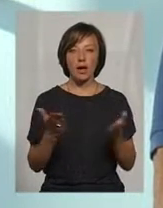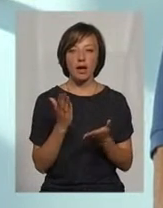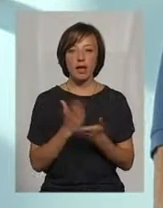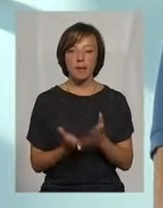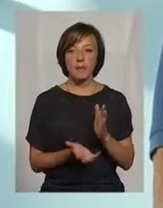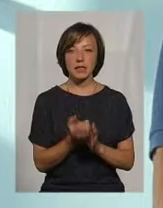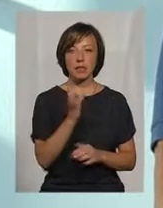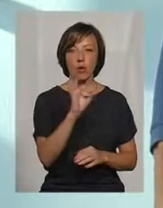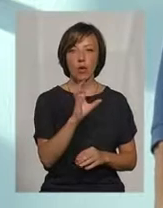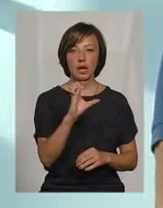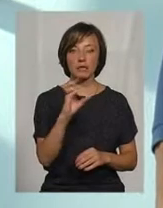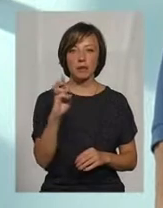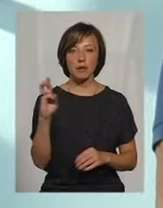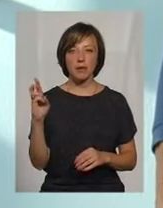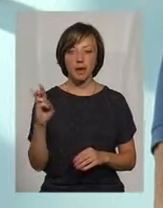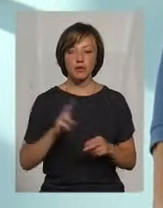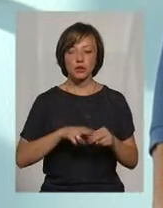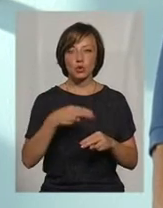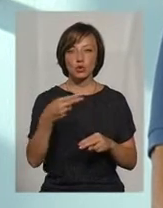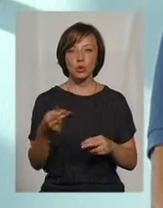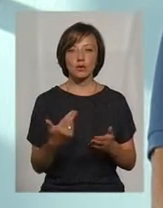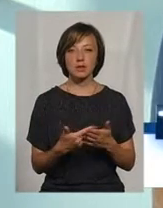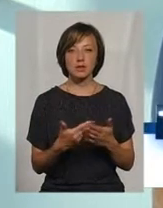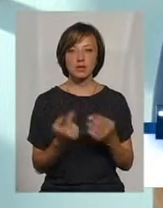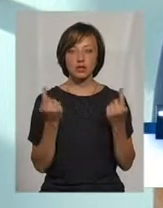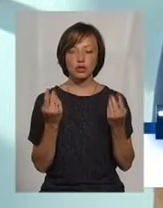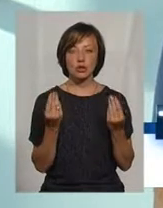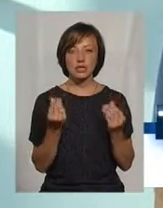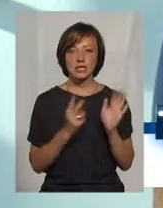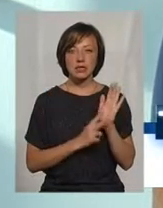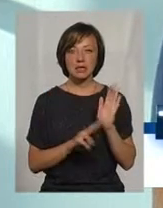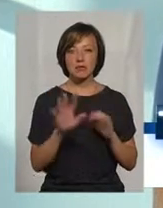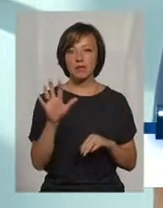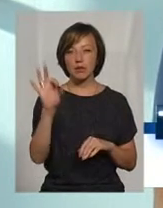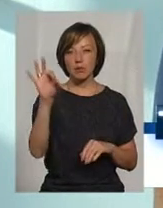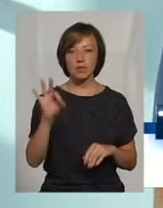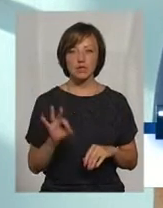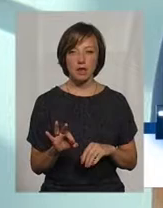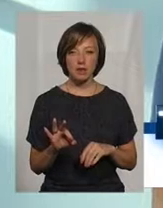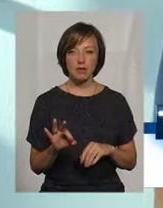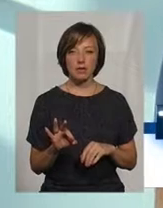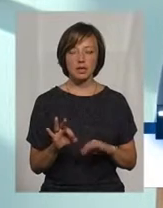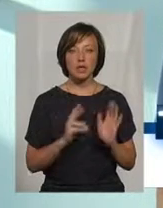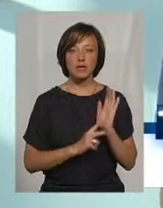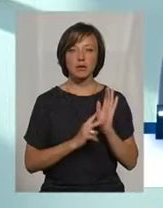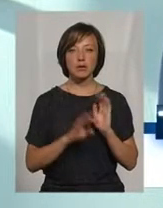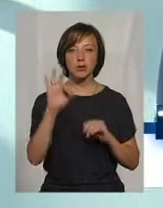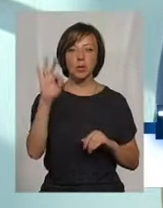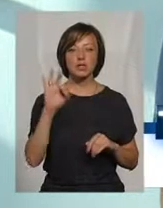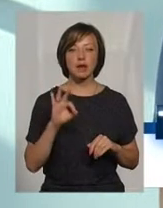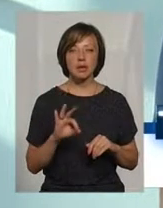підтримка ОСББ, там відшкодовуються значні кошти, 75 процентів, 70 процентів.